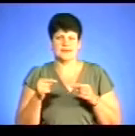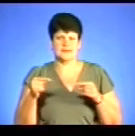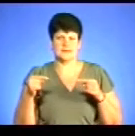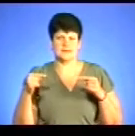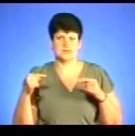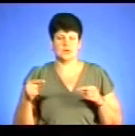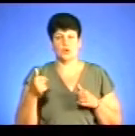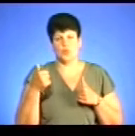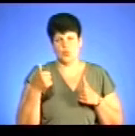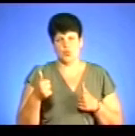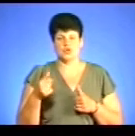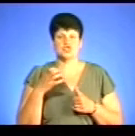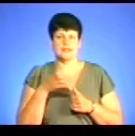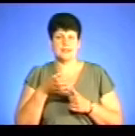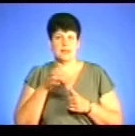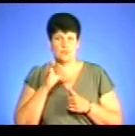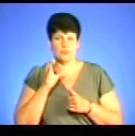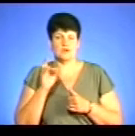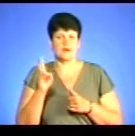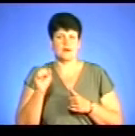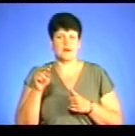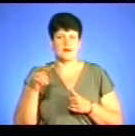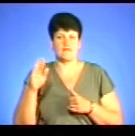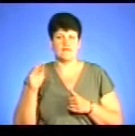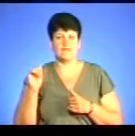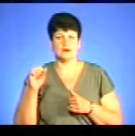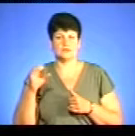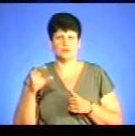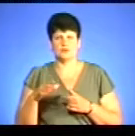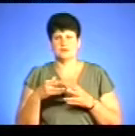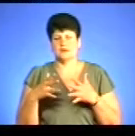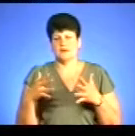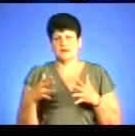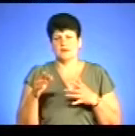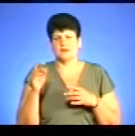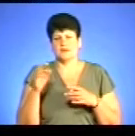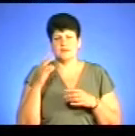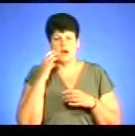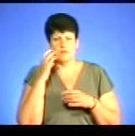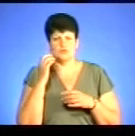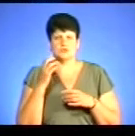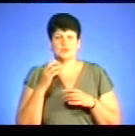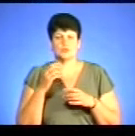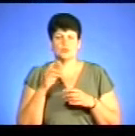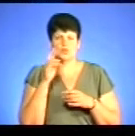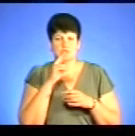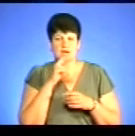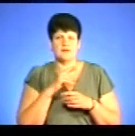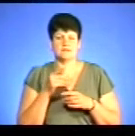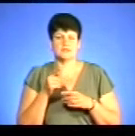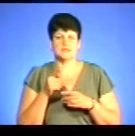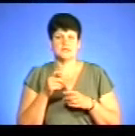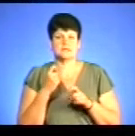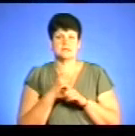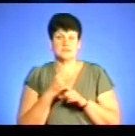скажімо, хороші напої, кальвадоси на основі яблочних і рушевих, ну, плодових спиртів, скажімо так. І вони сплачують